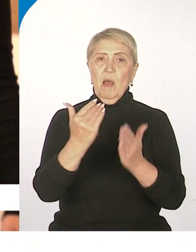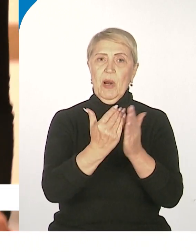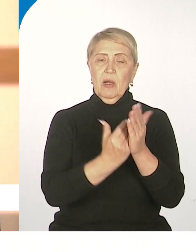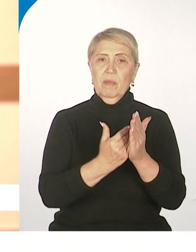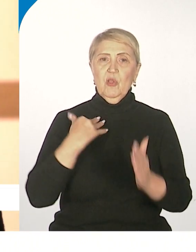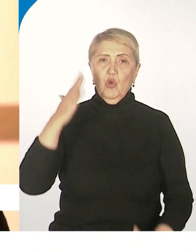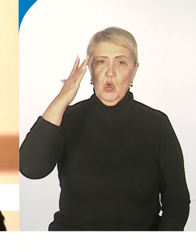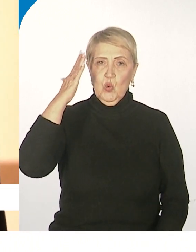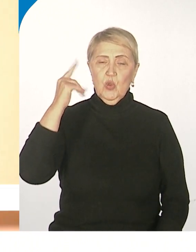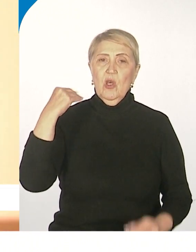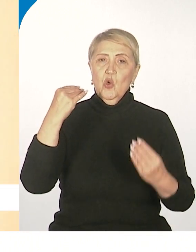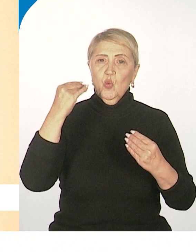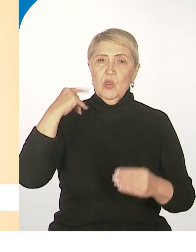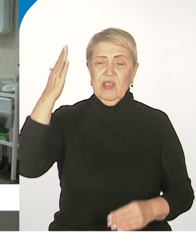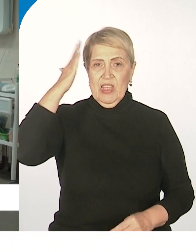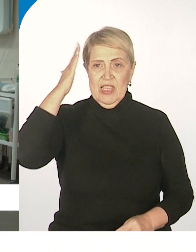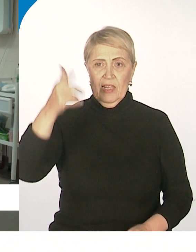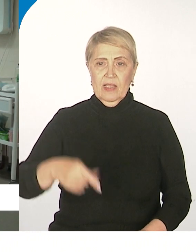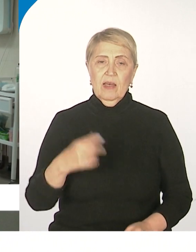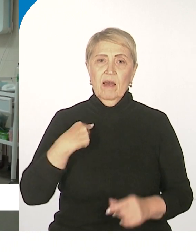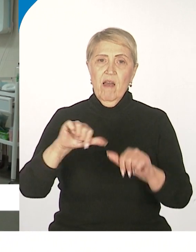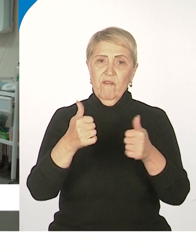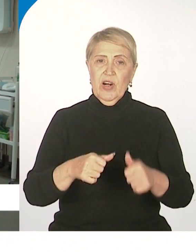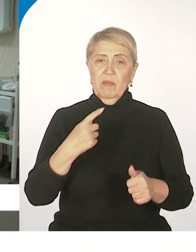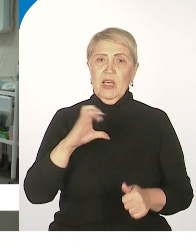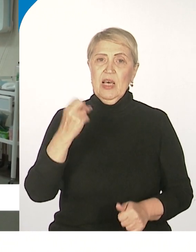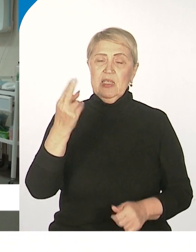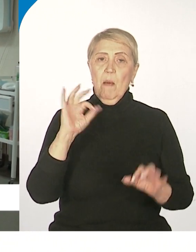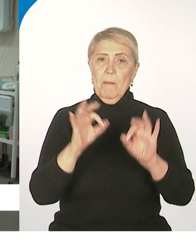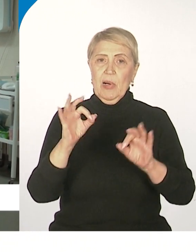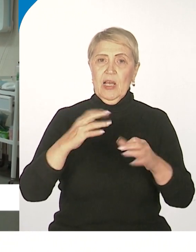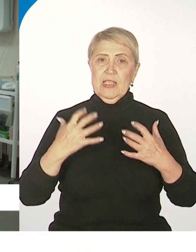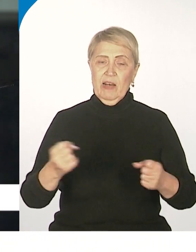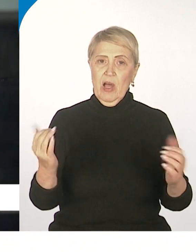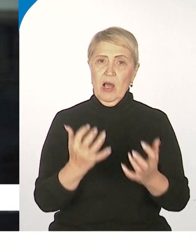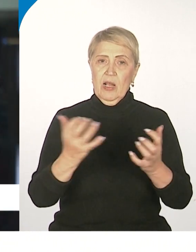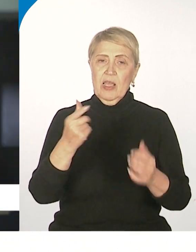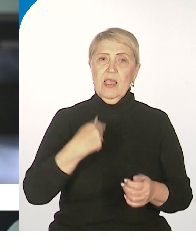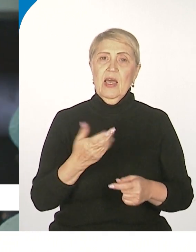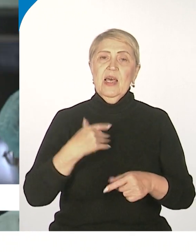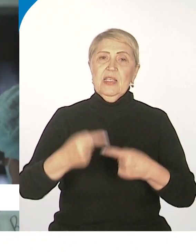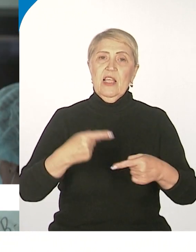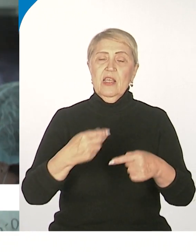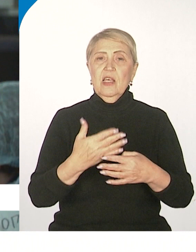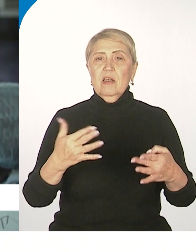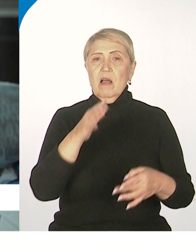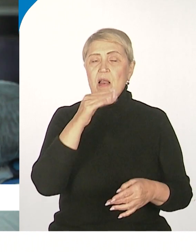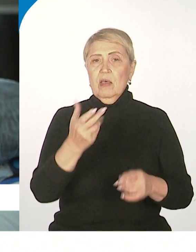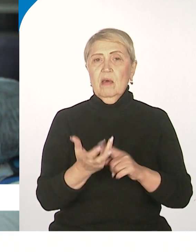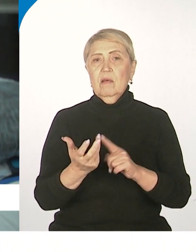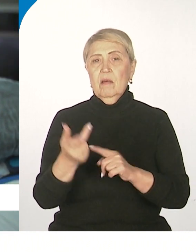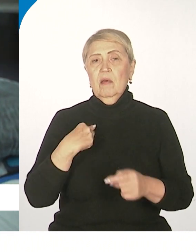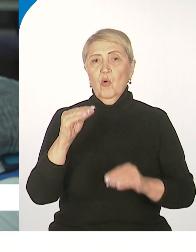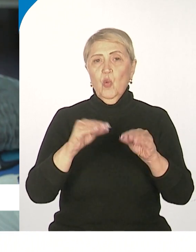интеллекта и модернизация оборудования. В рамках нацпроекта здравоохранения за несколько лет здесь, например, установили новый